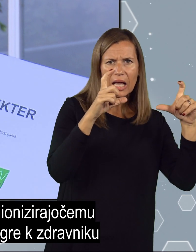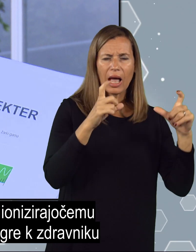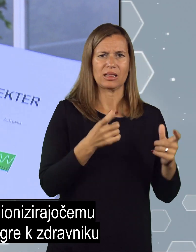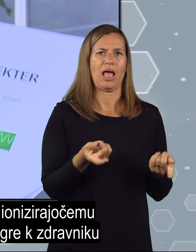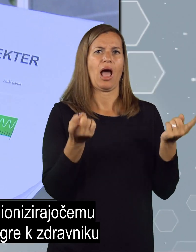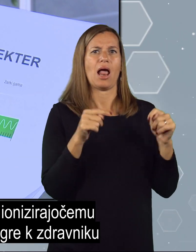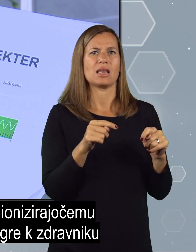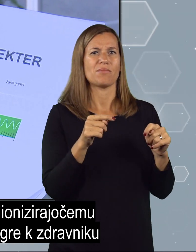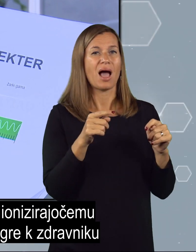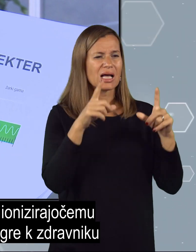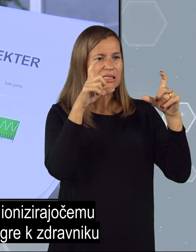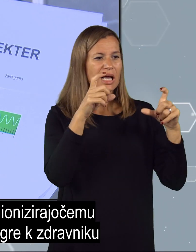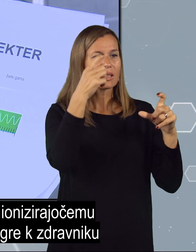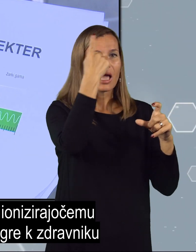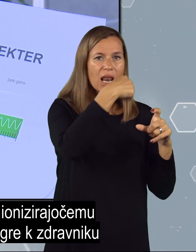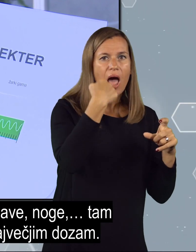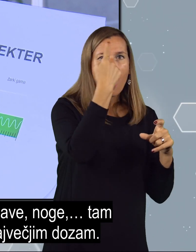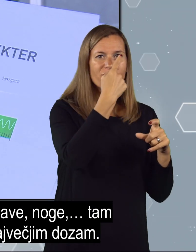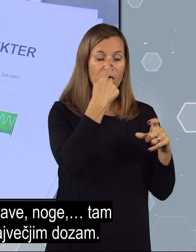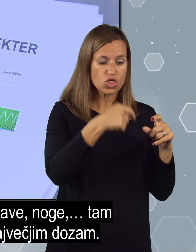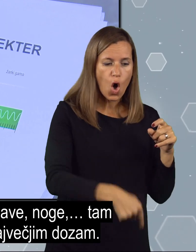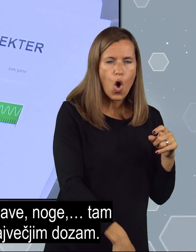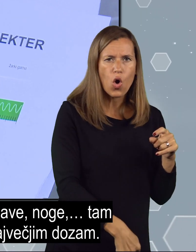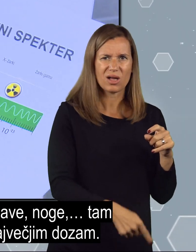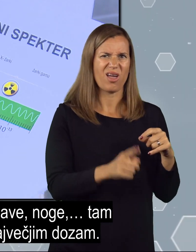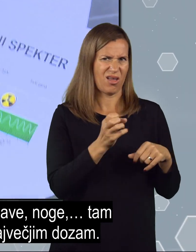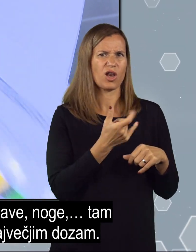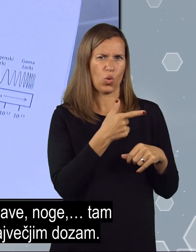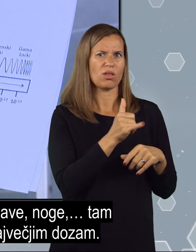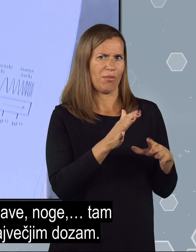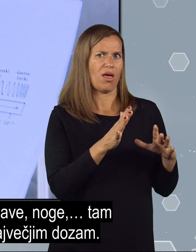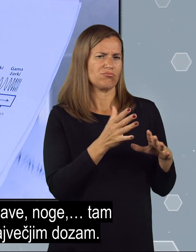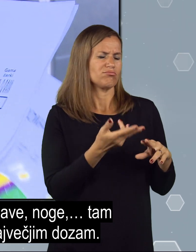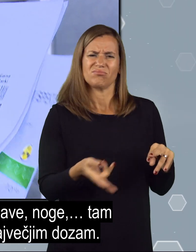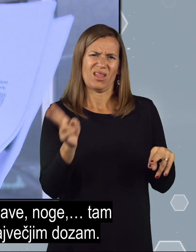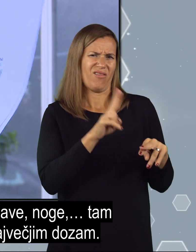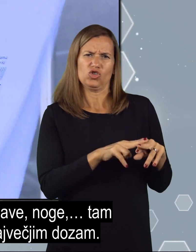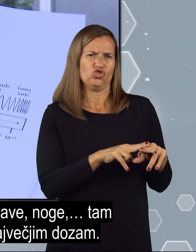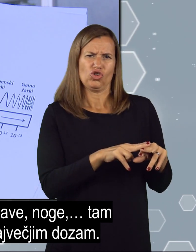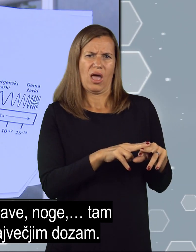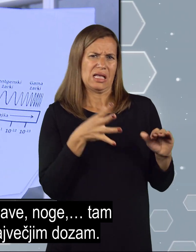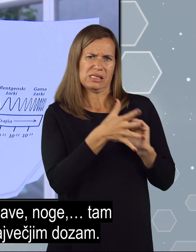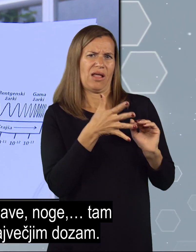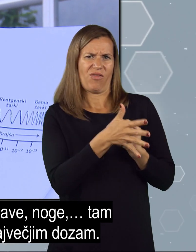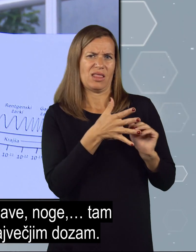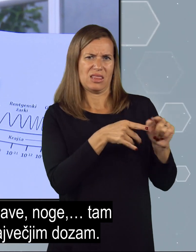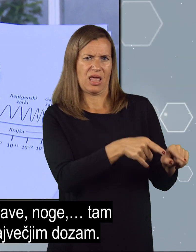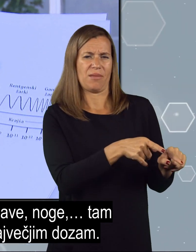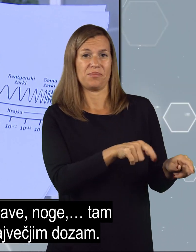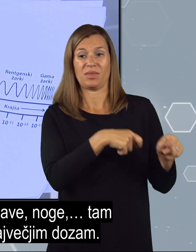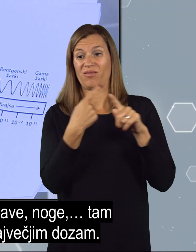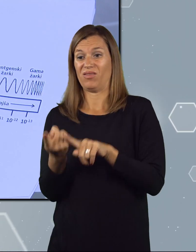slikanje, na slikanje glave, noge, kot karkoli. Tam je lahko izpostavljen v bistvu največjim dozem.